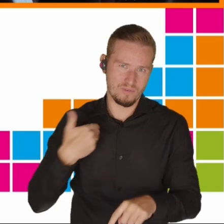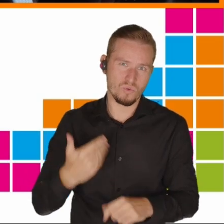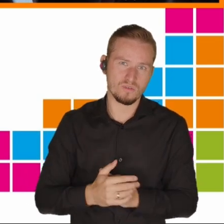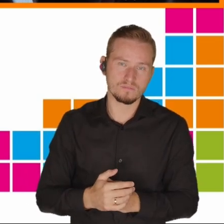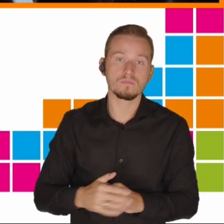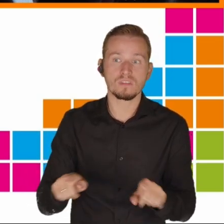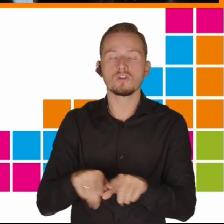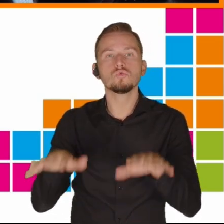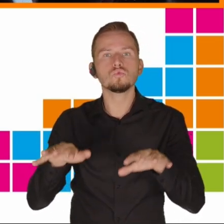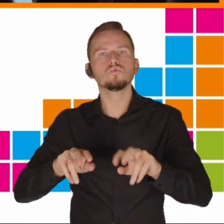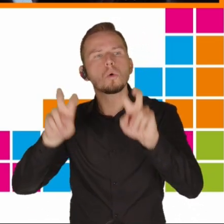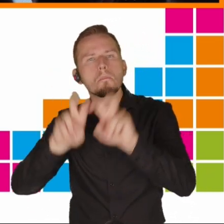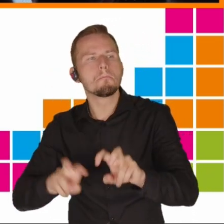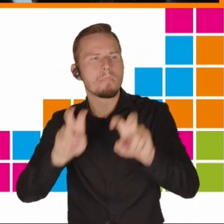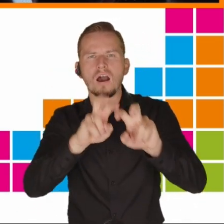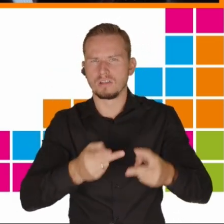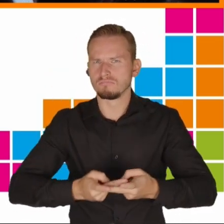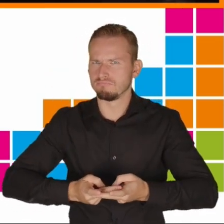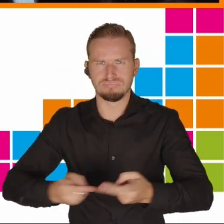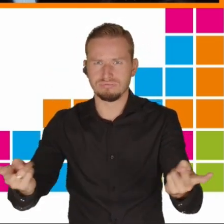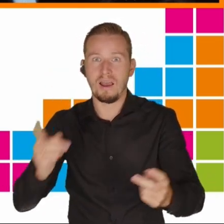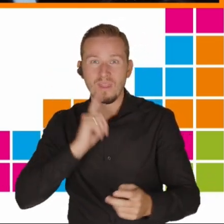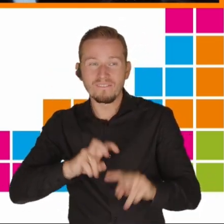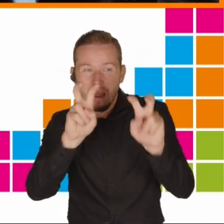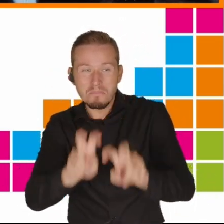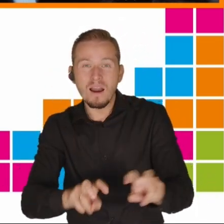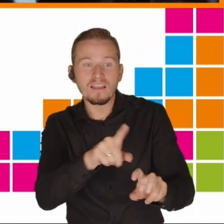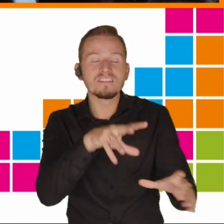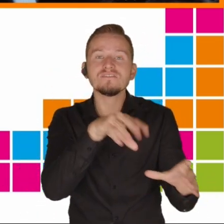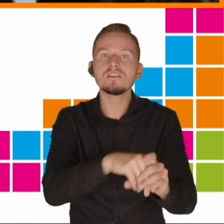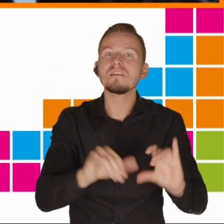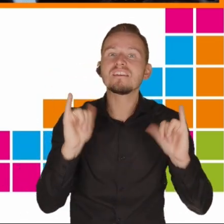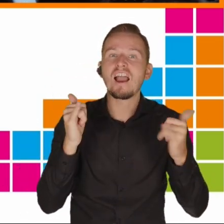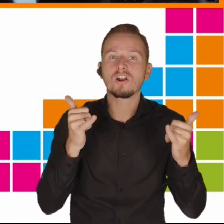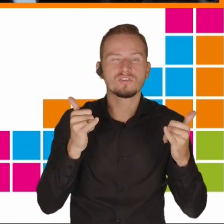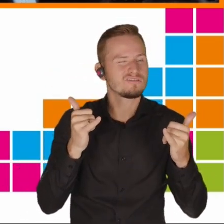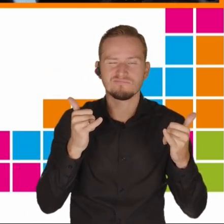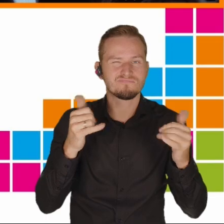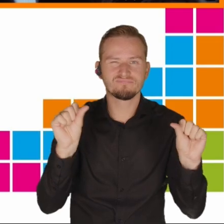opublikowanych po prostu bez odpowiedniej jakości,